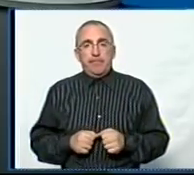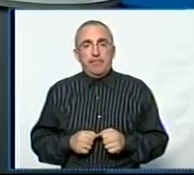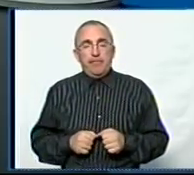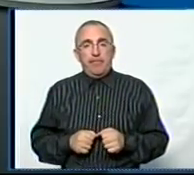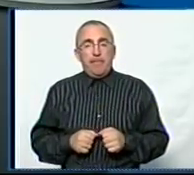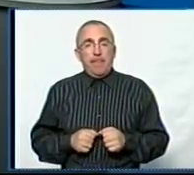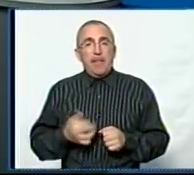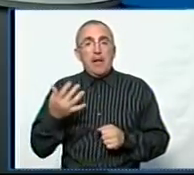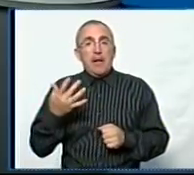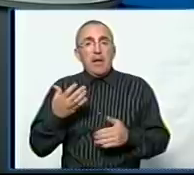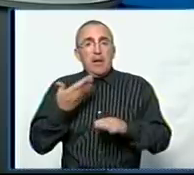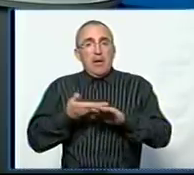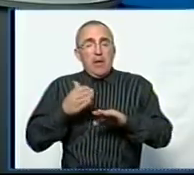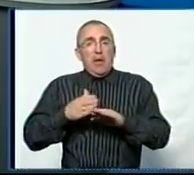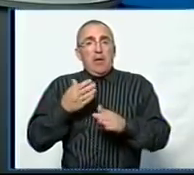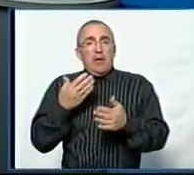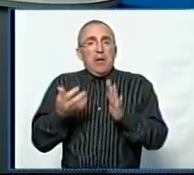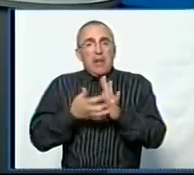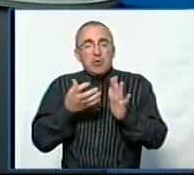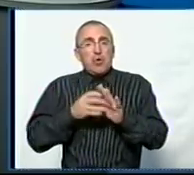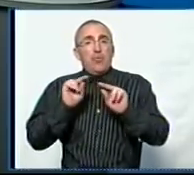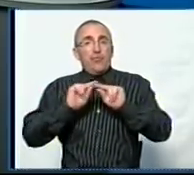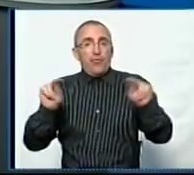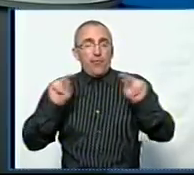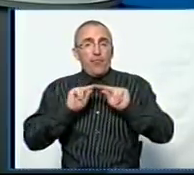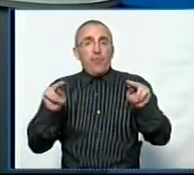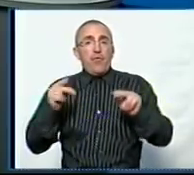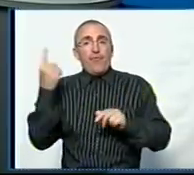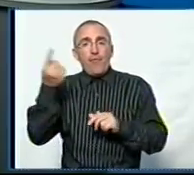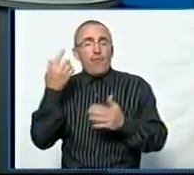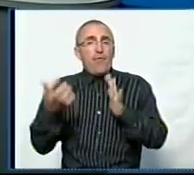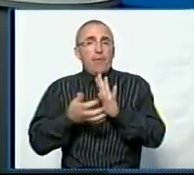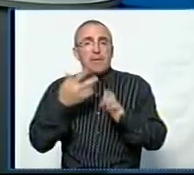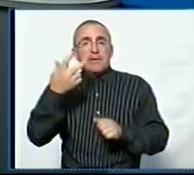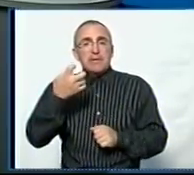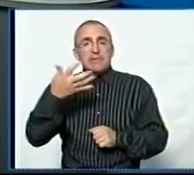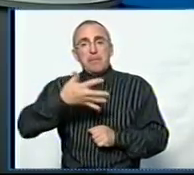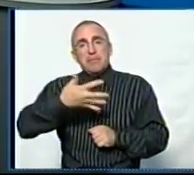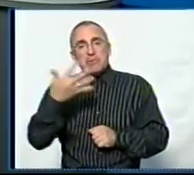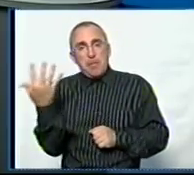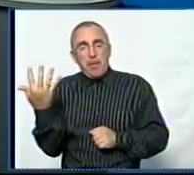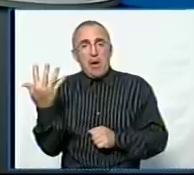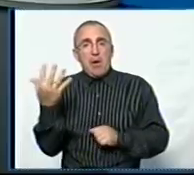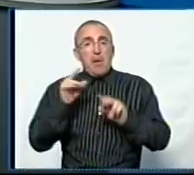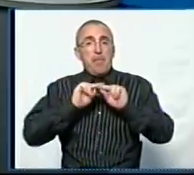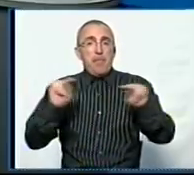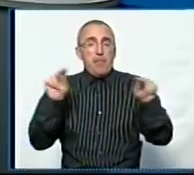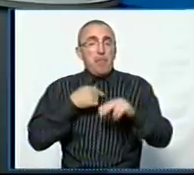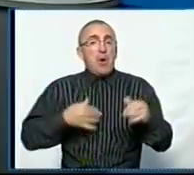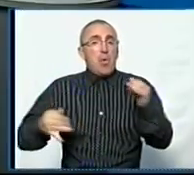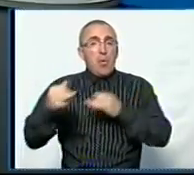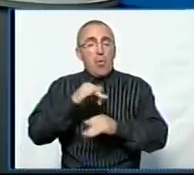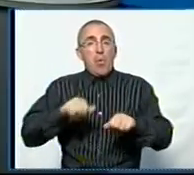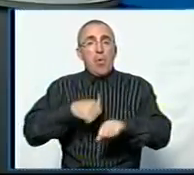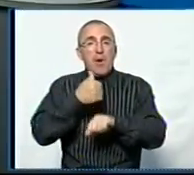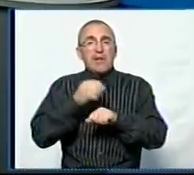Наскільки критичним є така нестача вчителів, нагадую, в області не вистачає 355 педагогів. Ми говоримо із